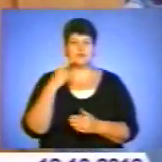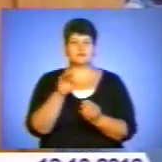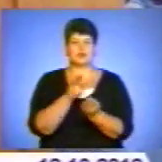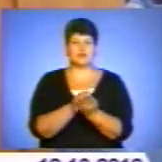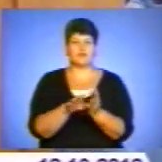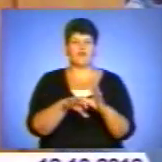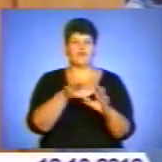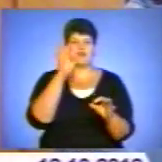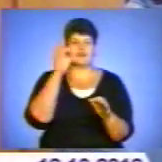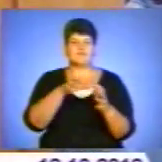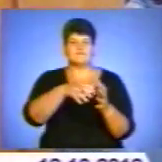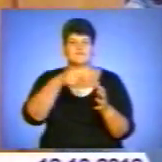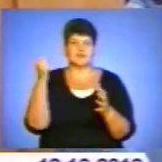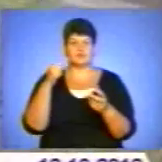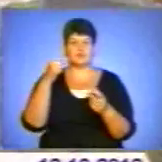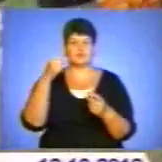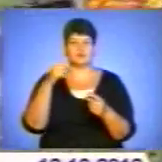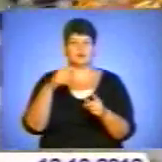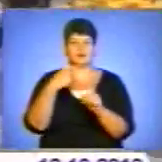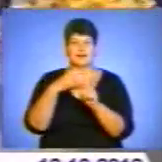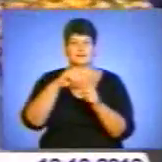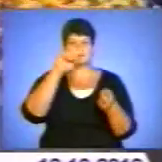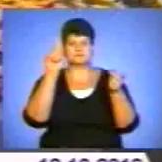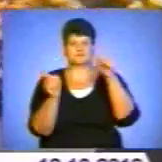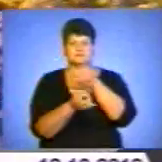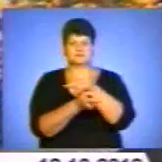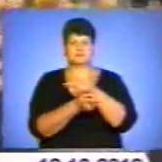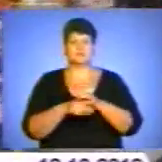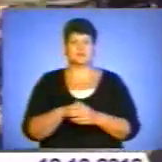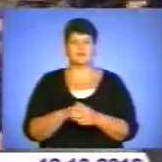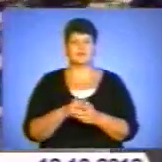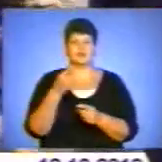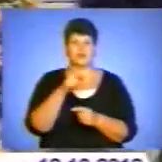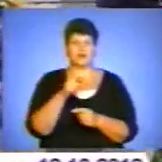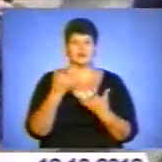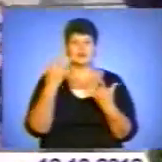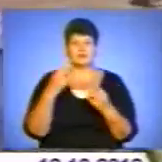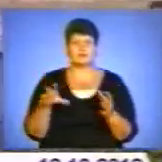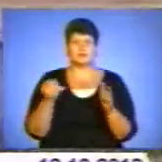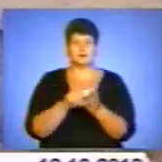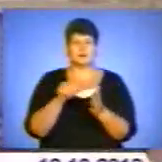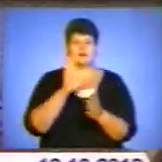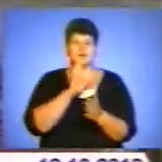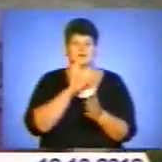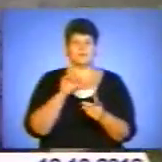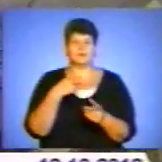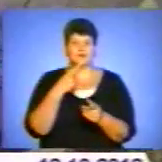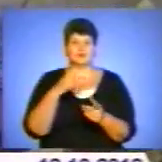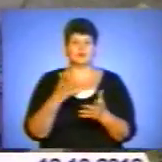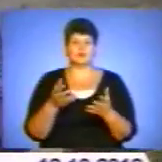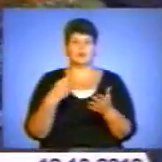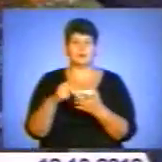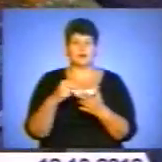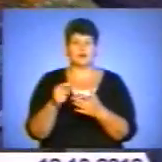витягнули хрест та встановили його іншим боком. Того дня, як розповіла співучасниця злочину, разом із товаришами вони придбали в магазині літр